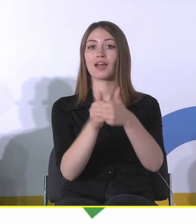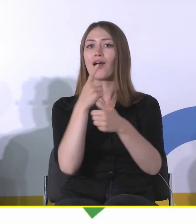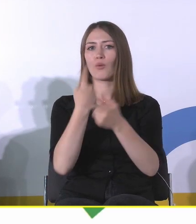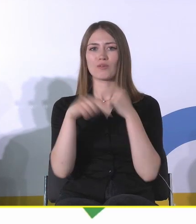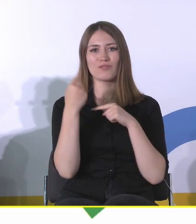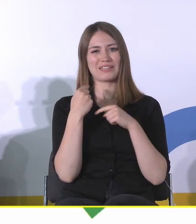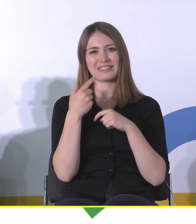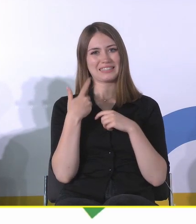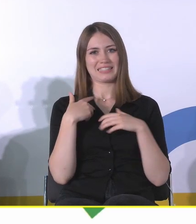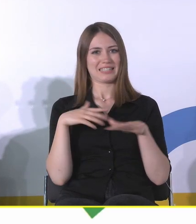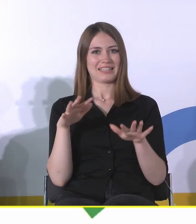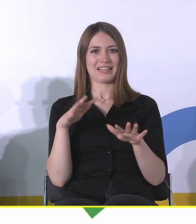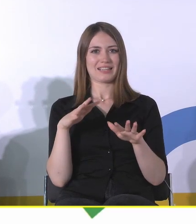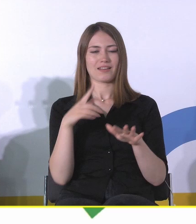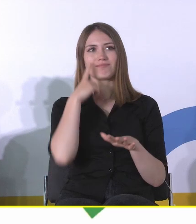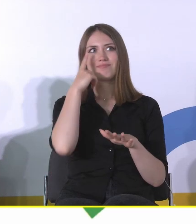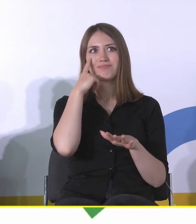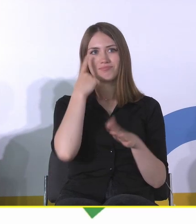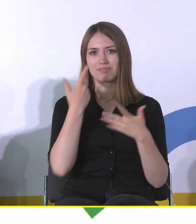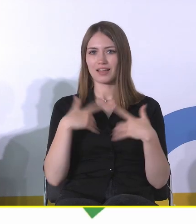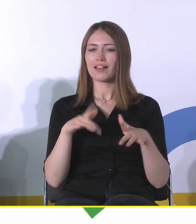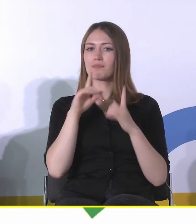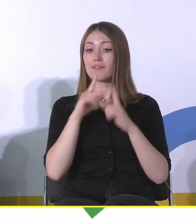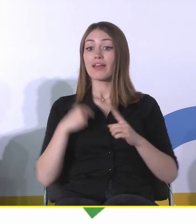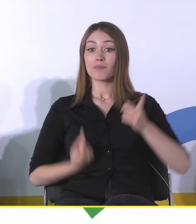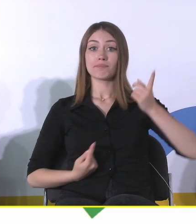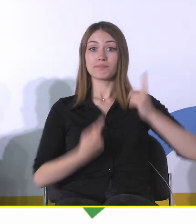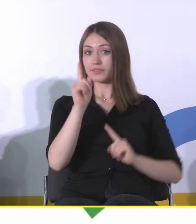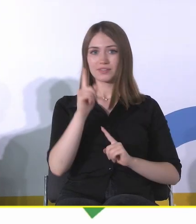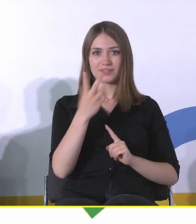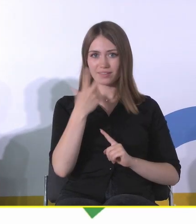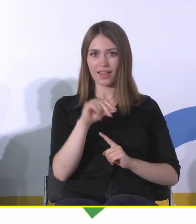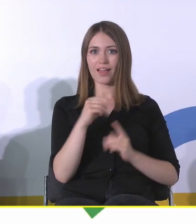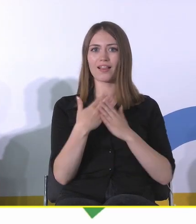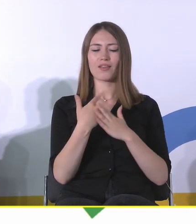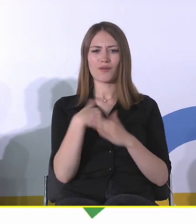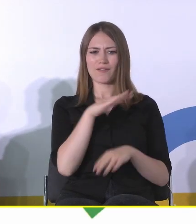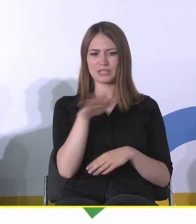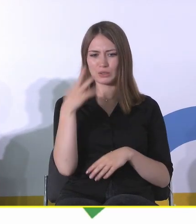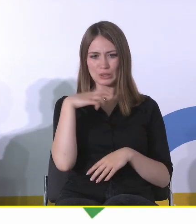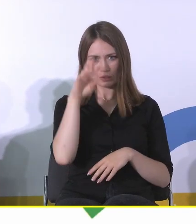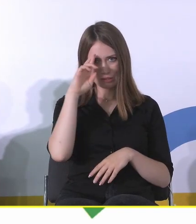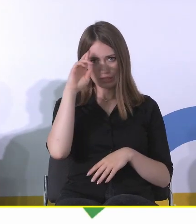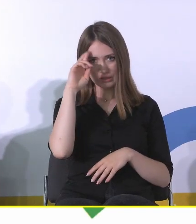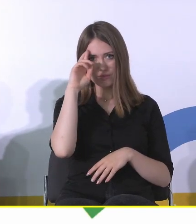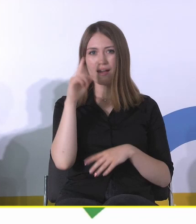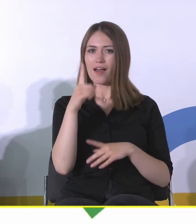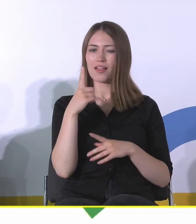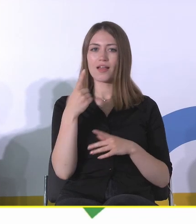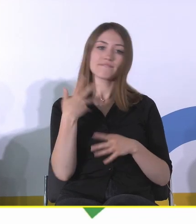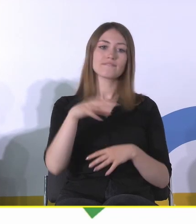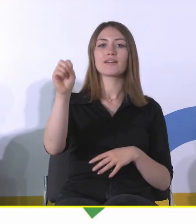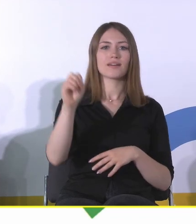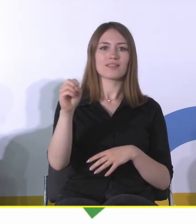Ja nie jestem stąd, więc trochę chyba nie rozumiałem wszystkiego, ale nie dałem za wygrano. Ja muszę do tego